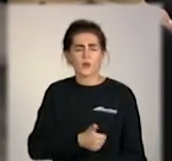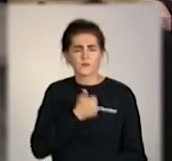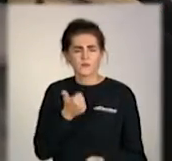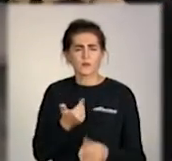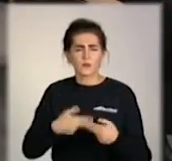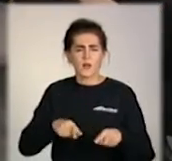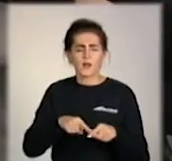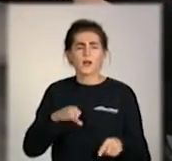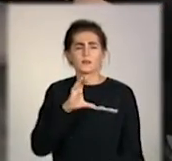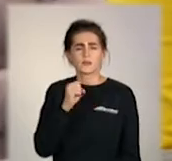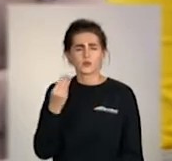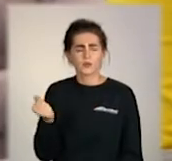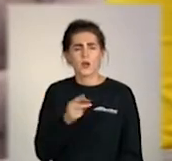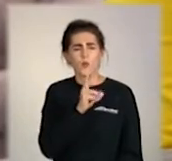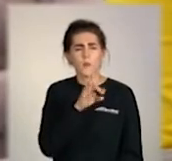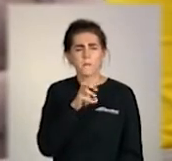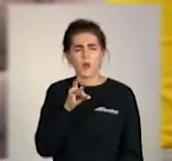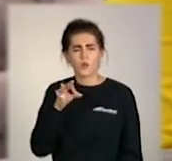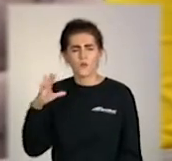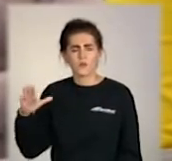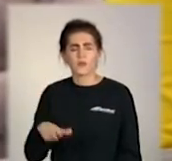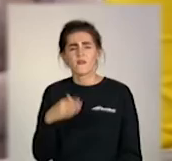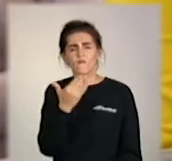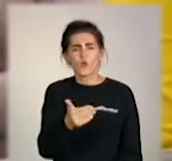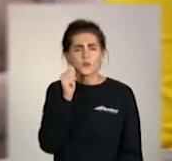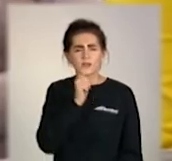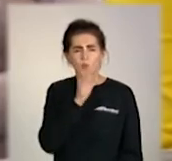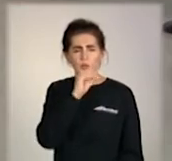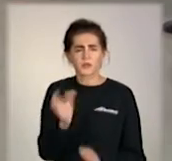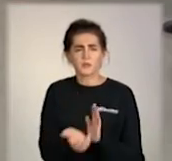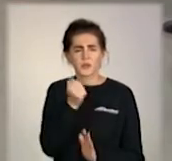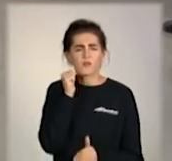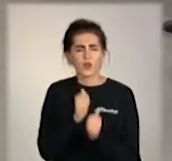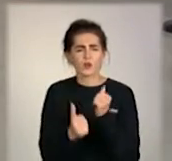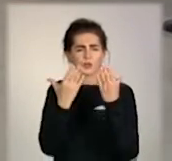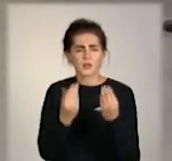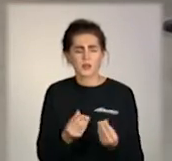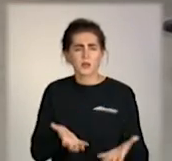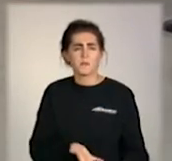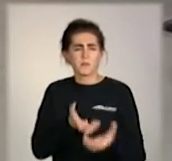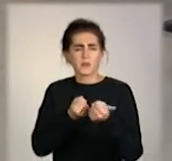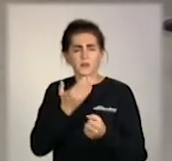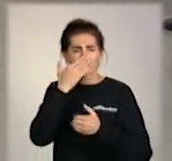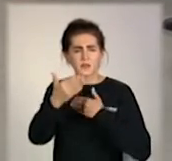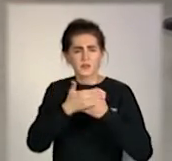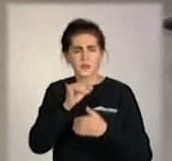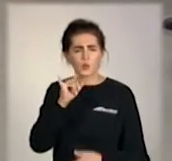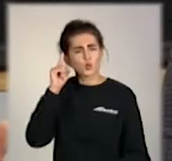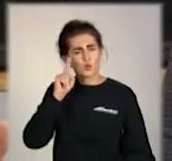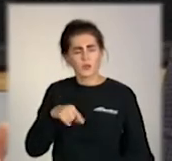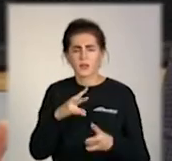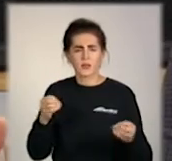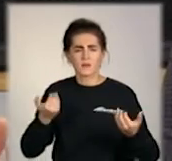Олександр Комаров. Говорить, секрет його перемог – у щоденній роботі, підтримці близьких та в умінні не здаватися.